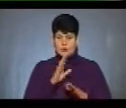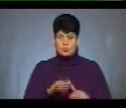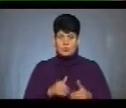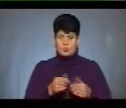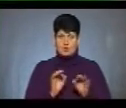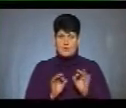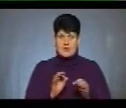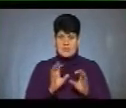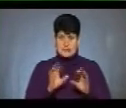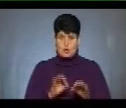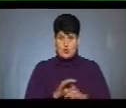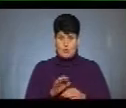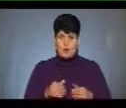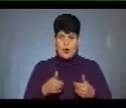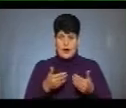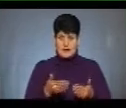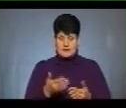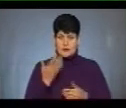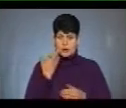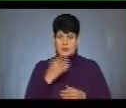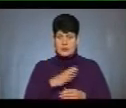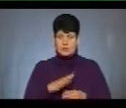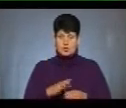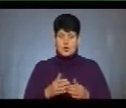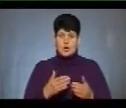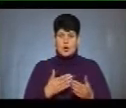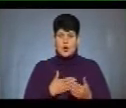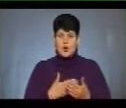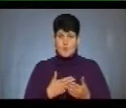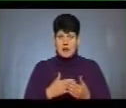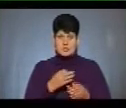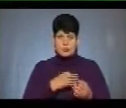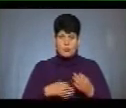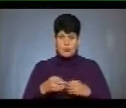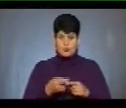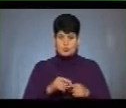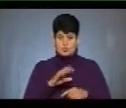законопроект. І коли не буде громадських обговорень цього всього.